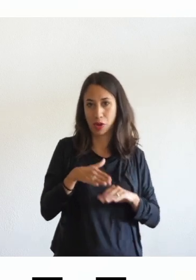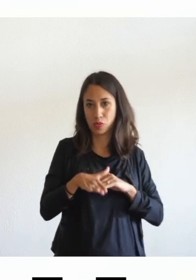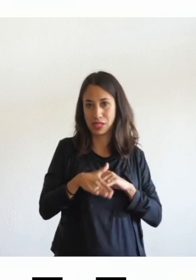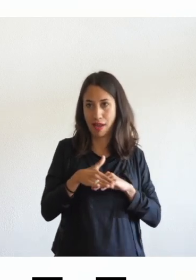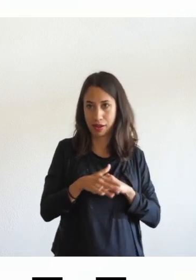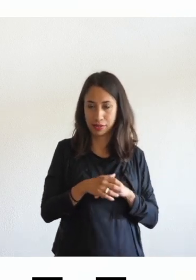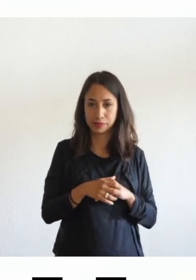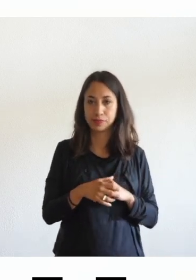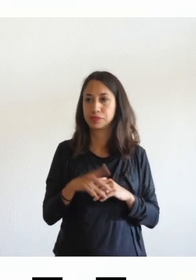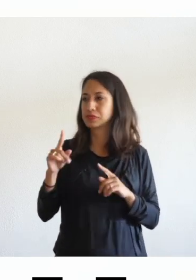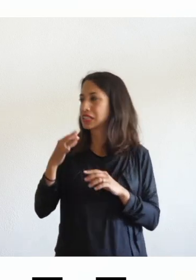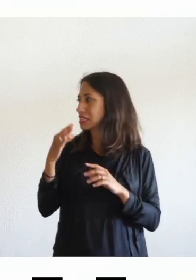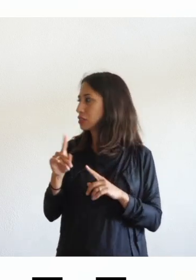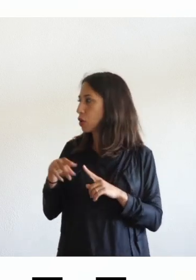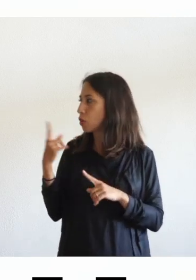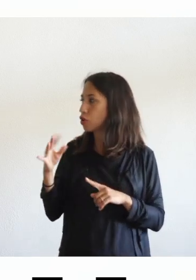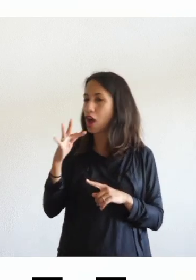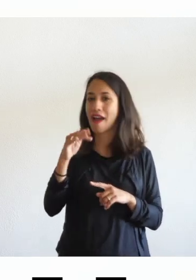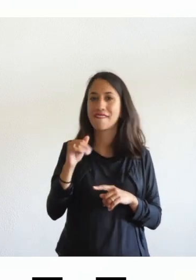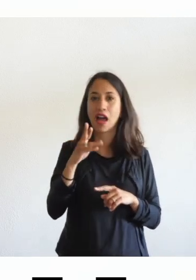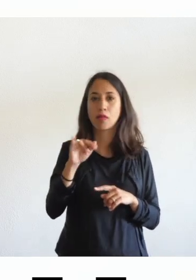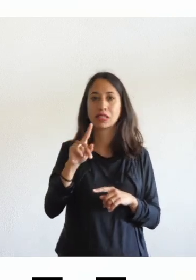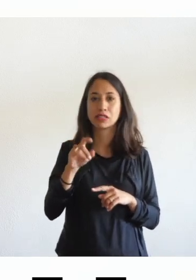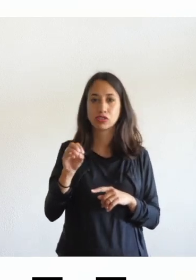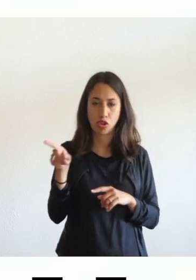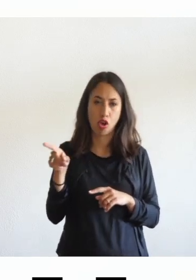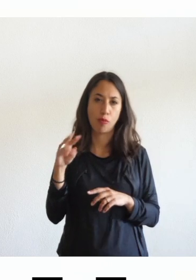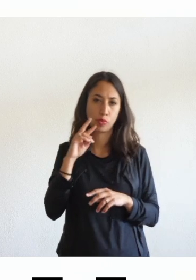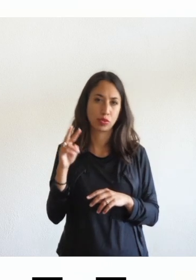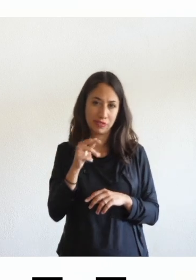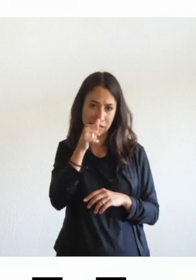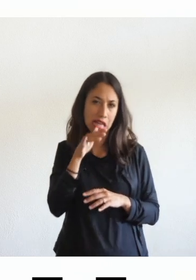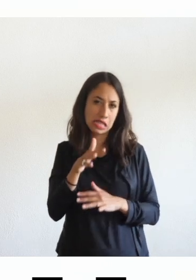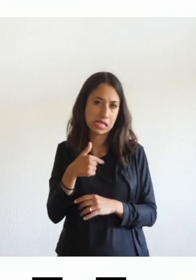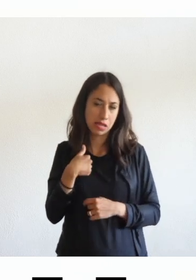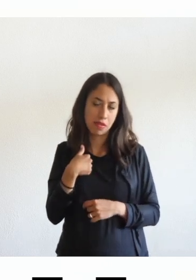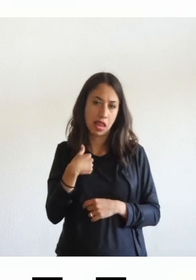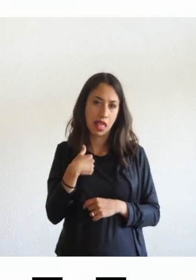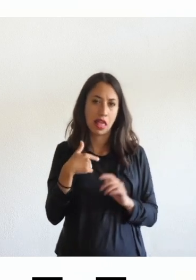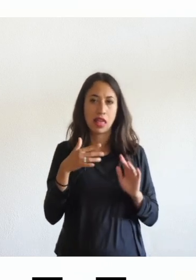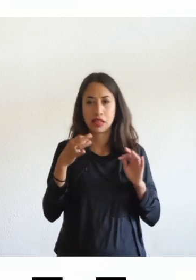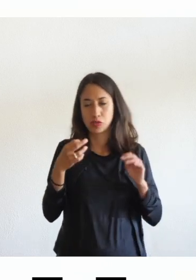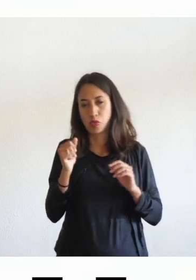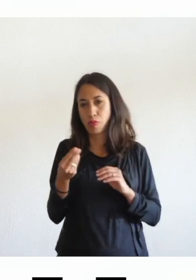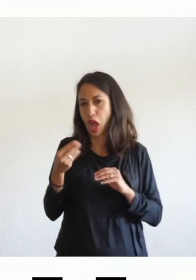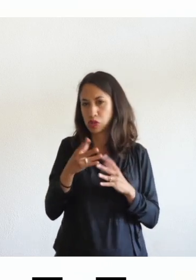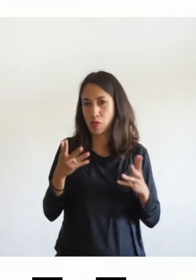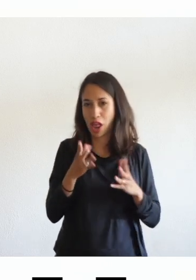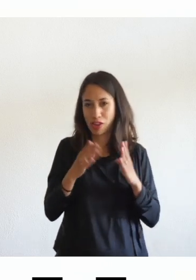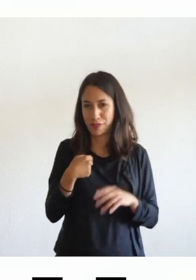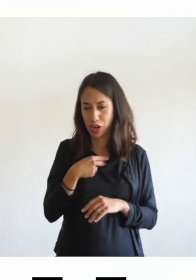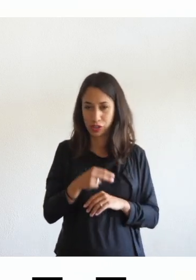Fabrizio avrà una visione simile ma che potrà aggiungere qualcosa rispetto a quello che ho detto io allora